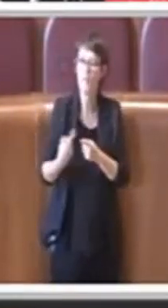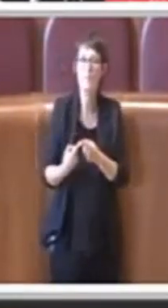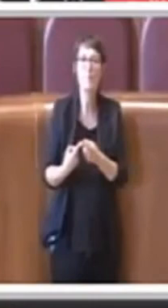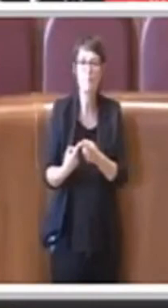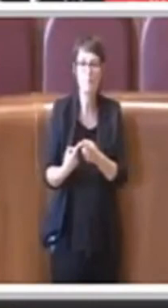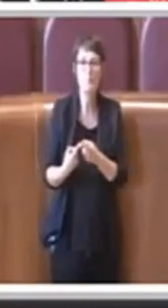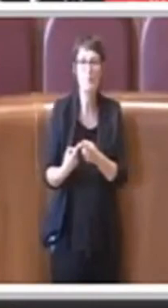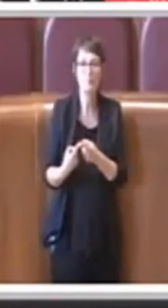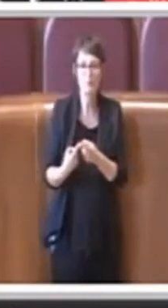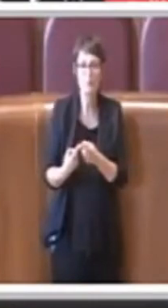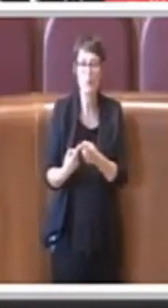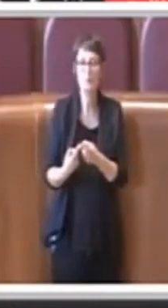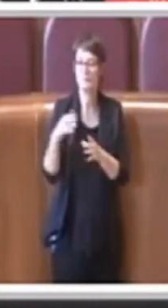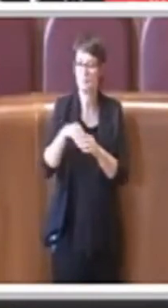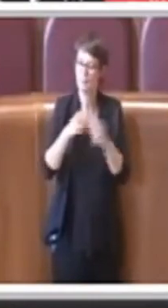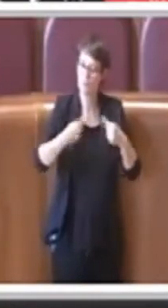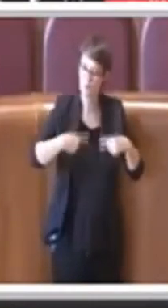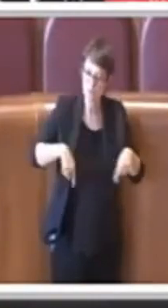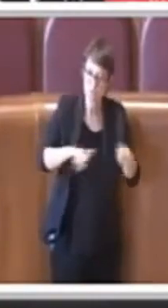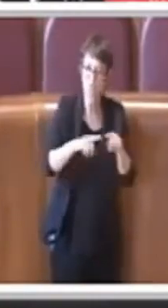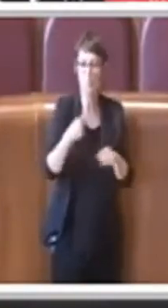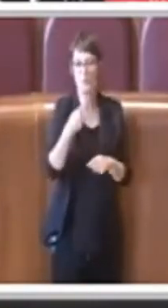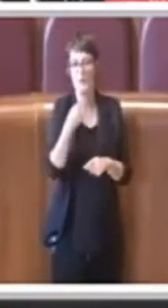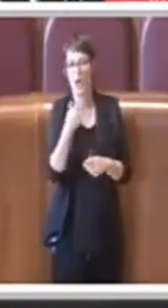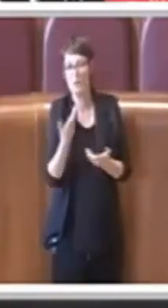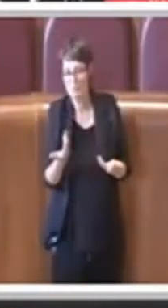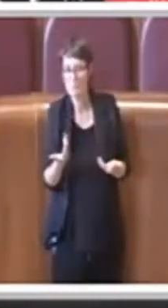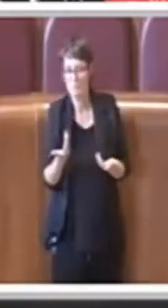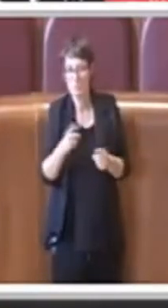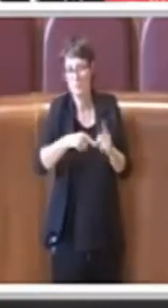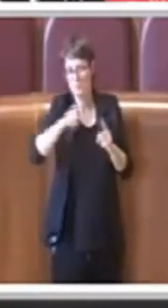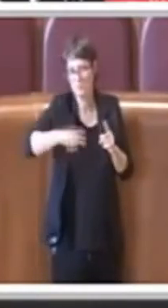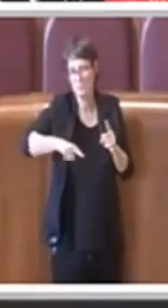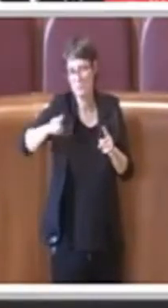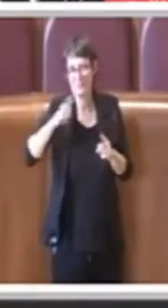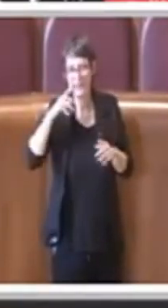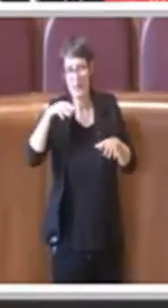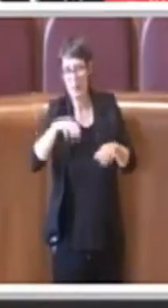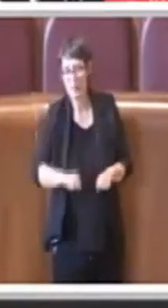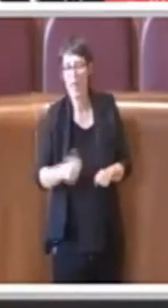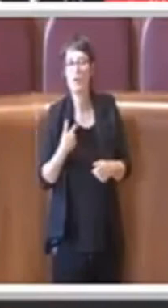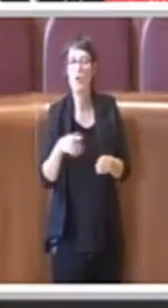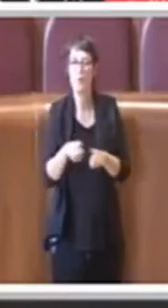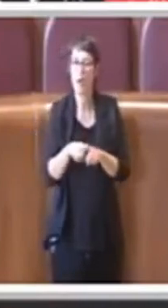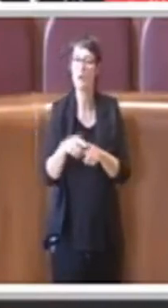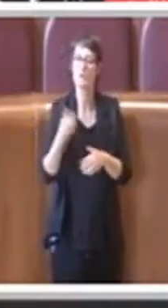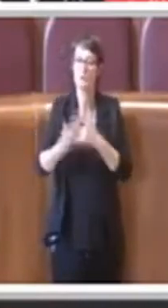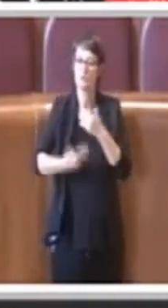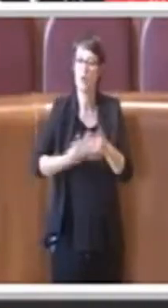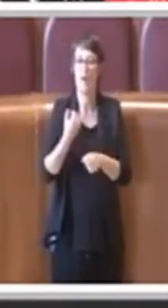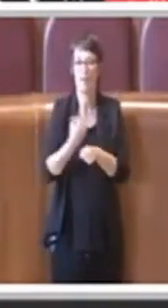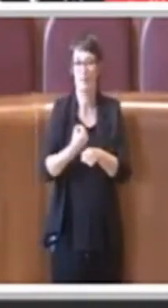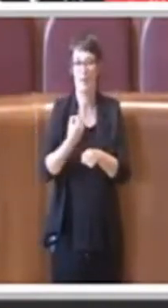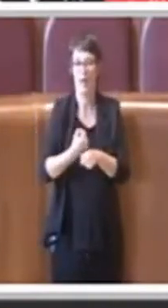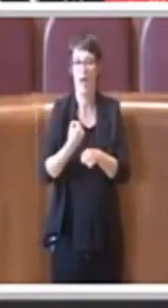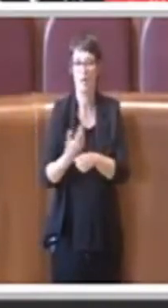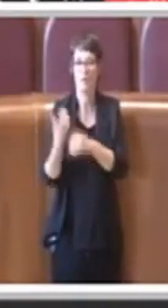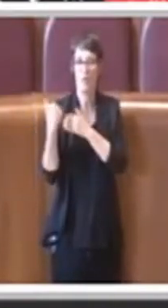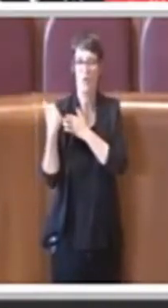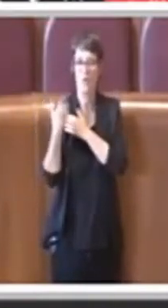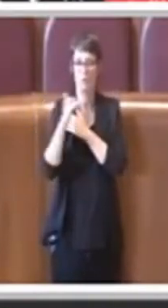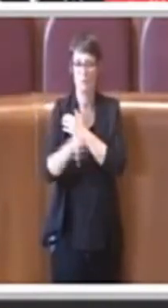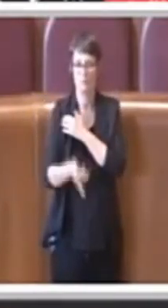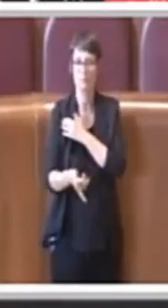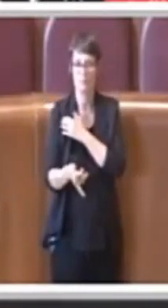diciamo all'interno della giunta, chi più, chi meno, è andato uscito, però che comunque ha portato avanti questo lavoro e anche ovviamente